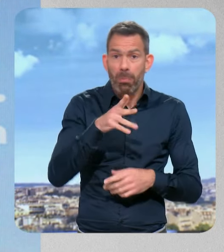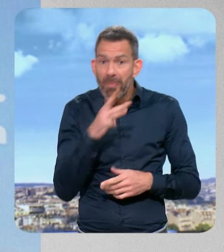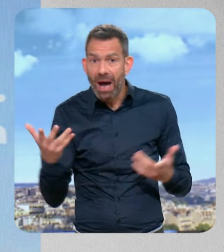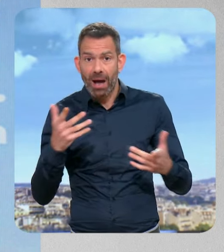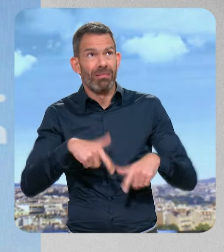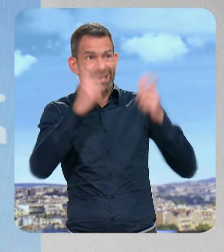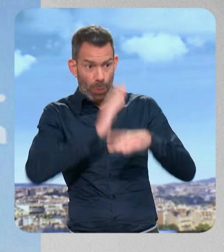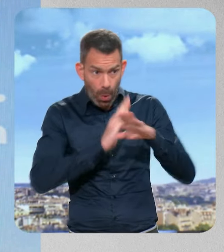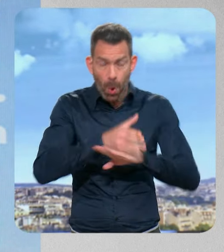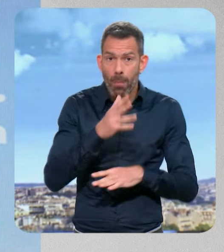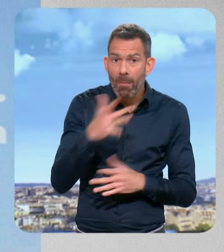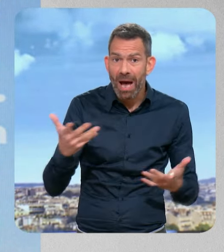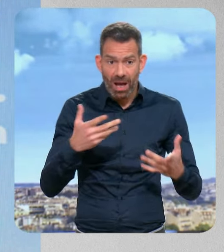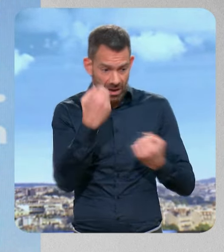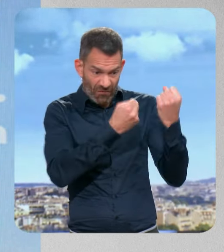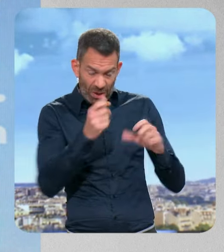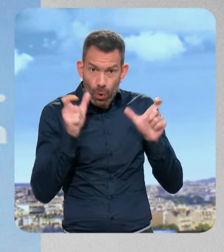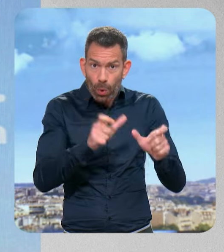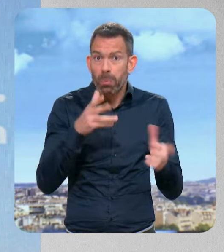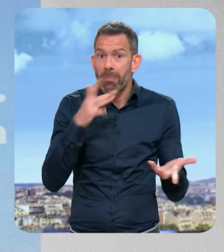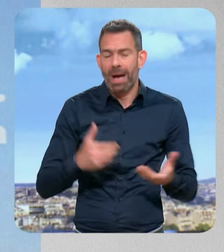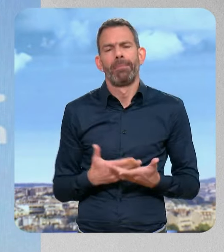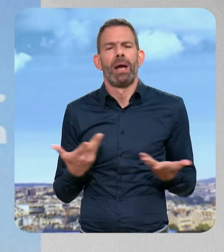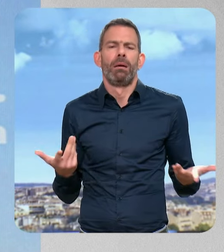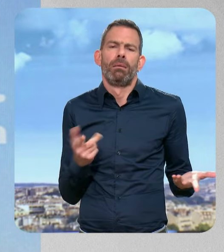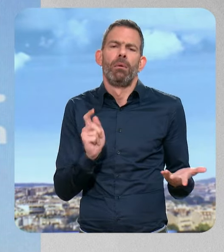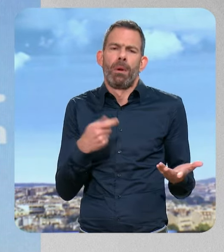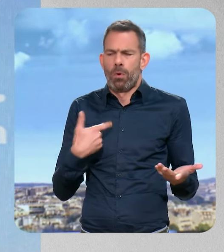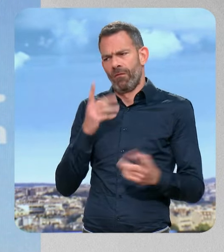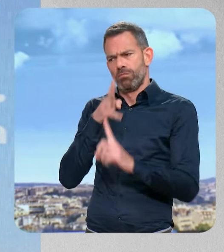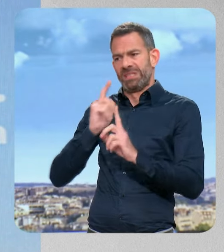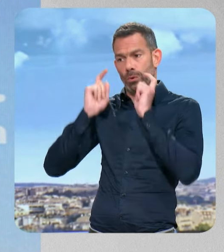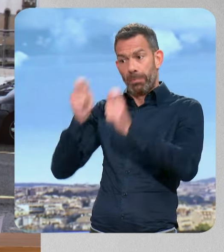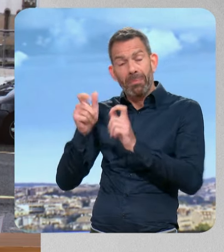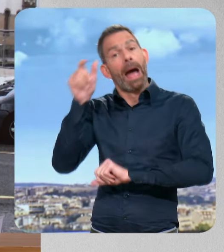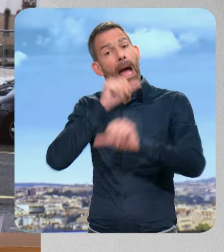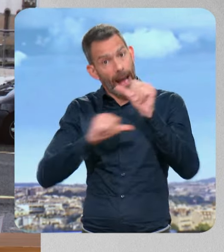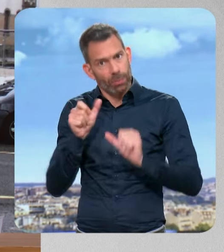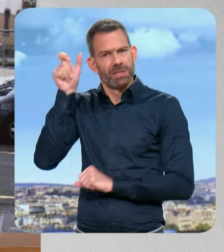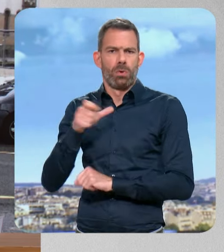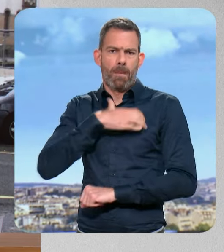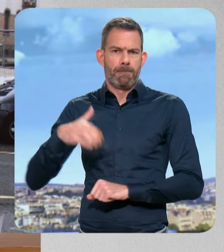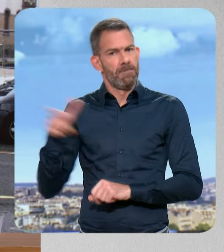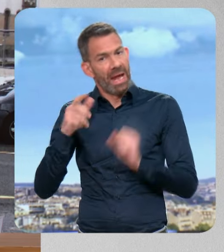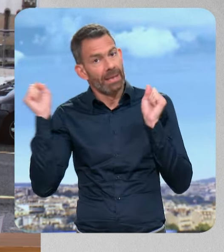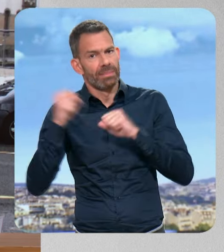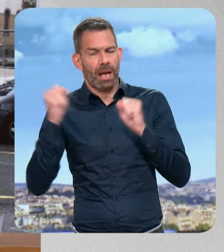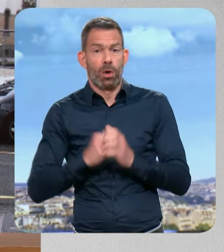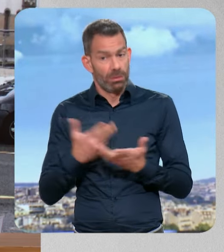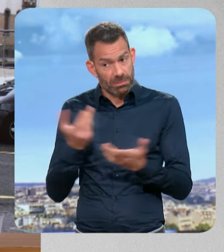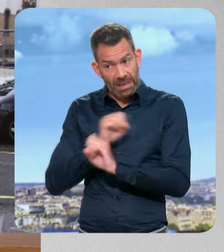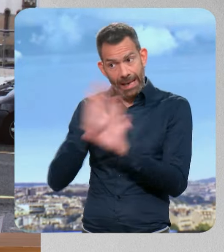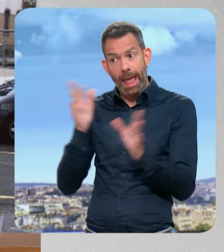d'immeuble. Ce sont des missions qui, dorénavant, devraient pouvoir être exercées. Si les maires le souhaitent, parce que les choses sont très claires, les employeurs des polices